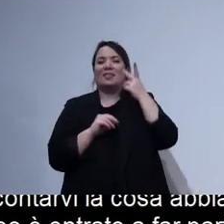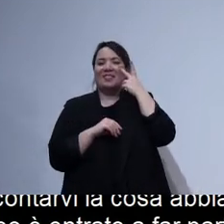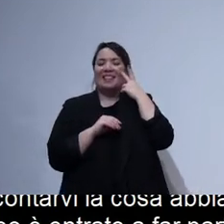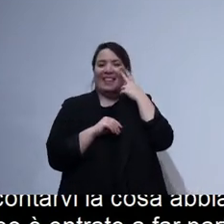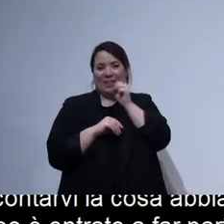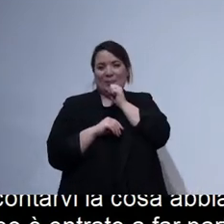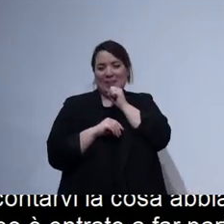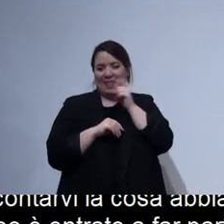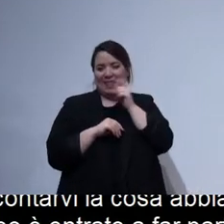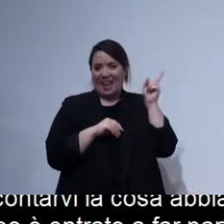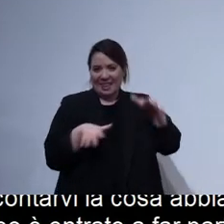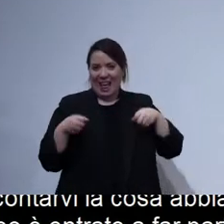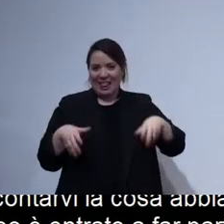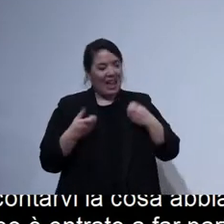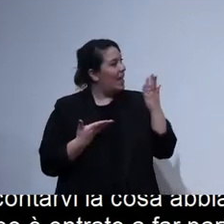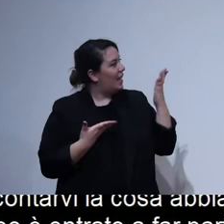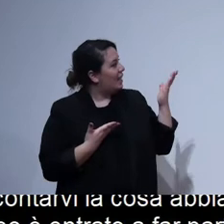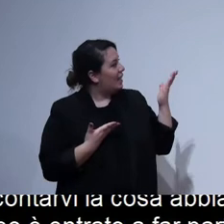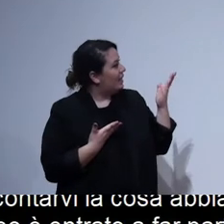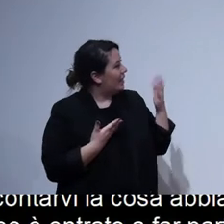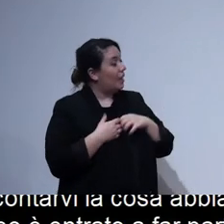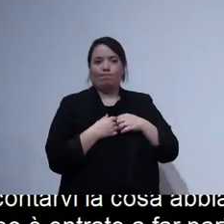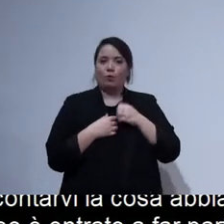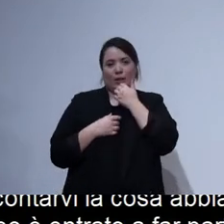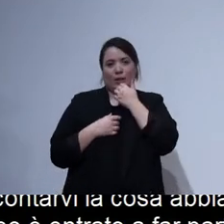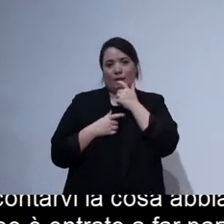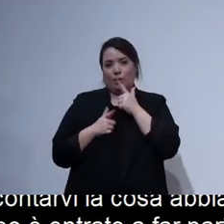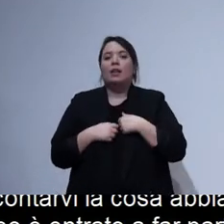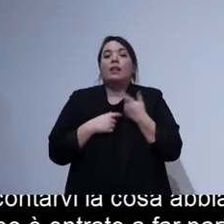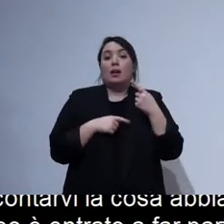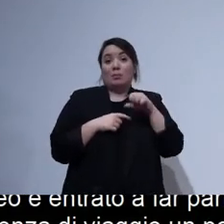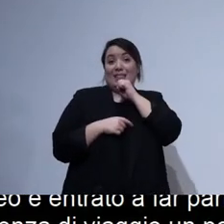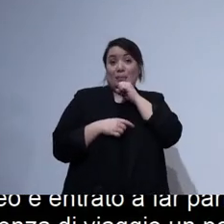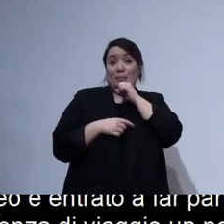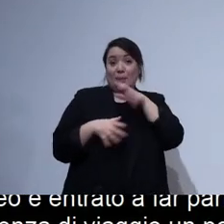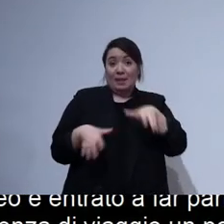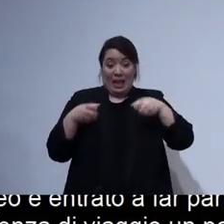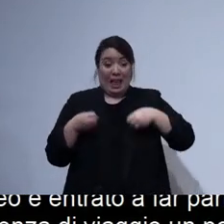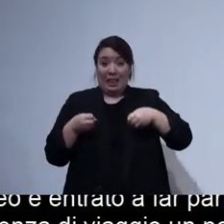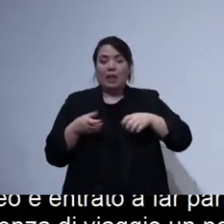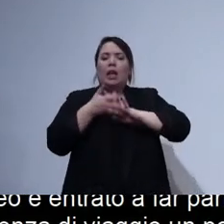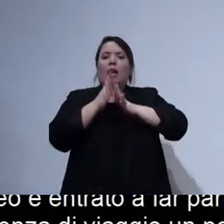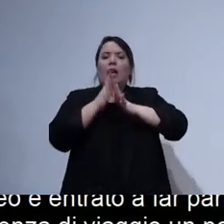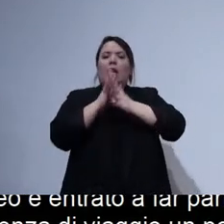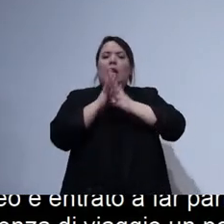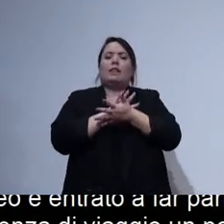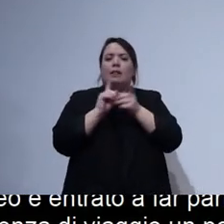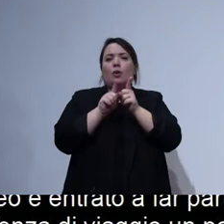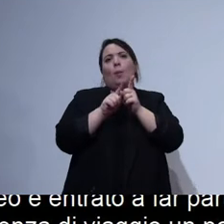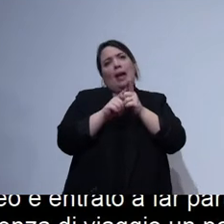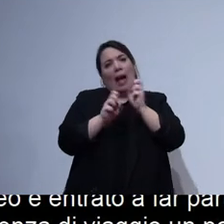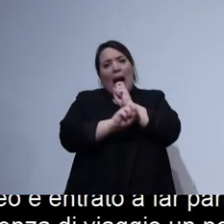a rotelle. Quello era il simbolo che definiva l'accessibilità di un luogo. Ci siamo resi conto